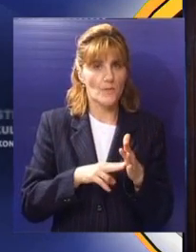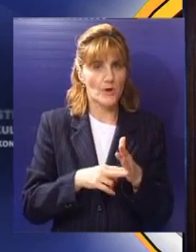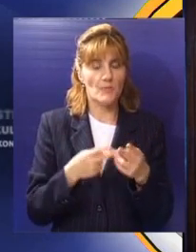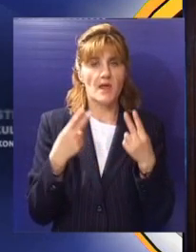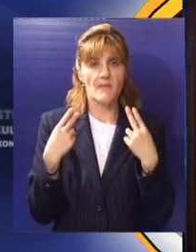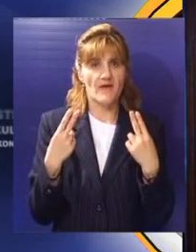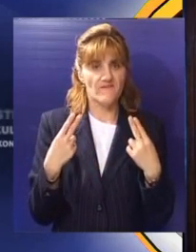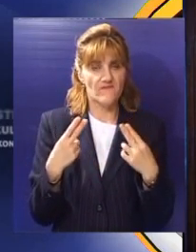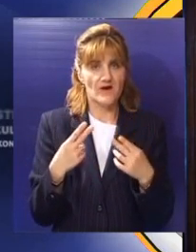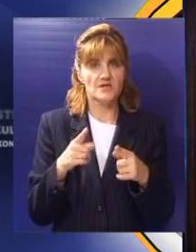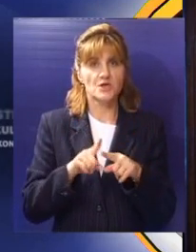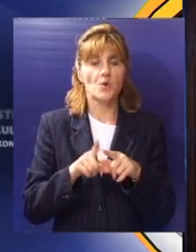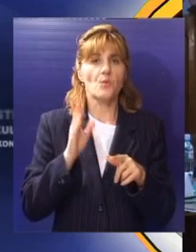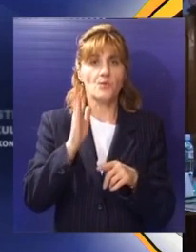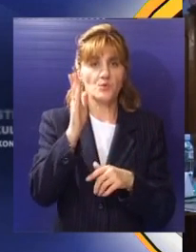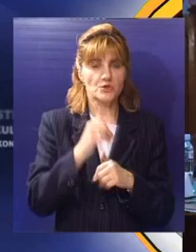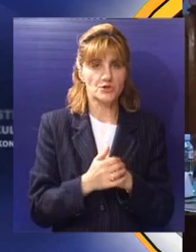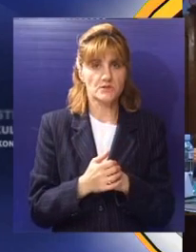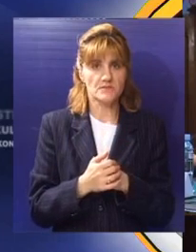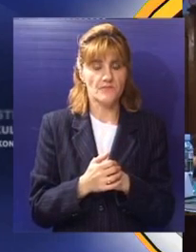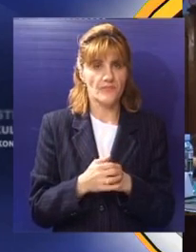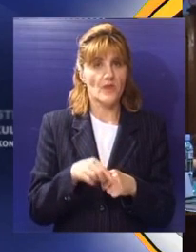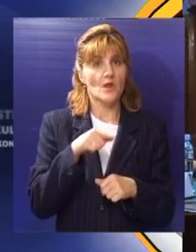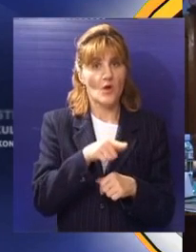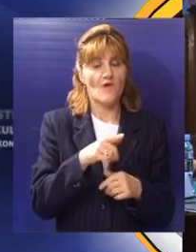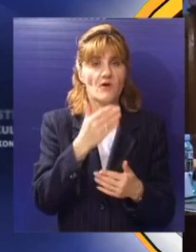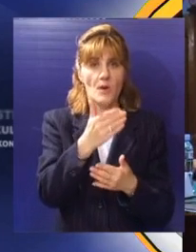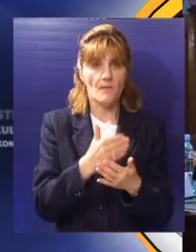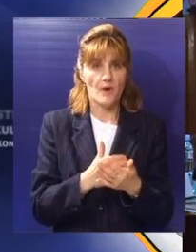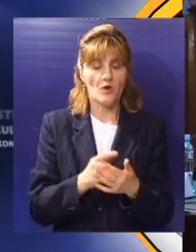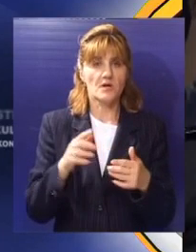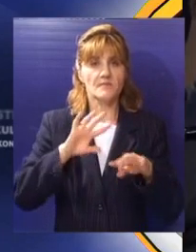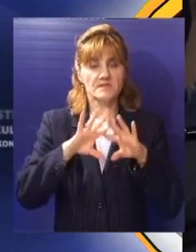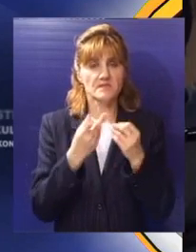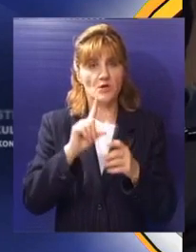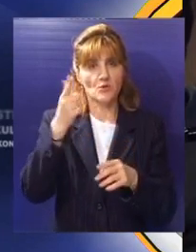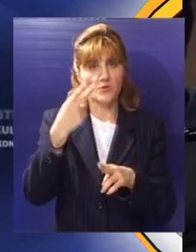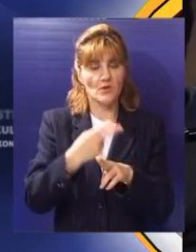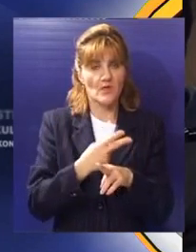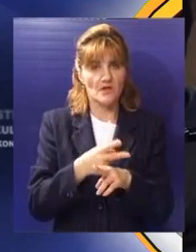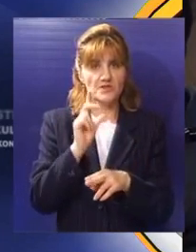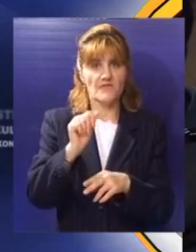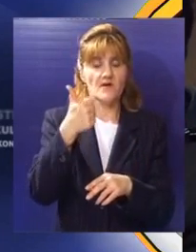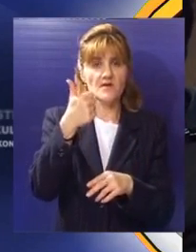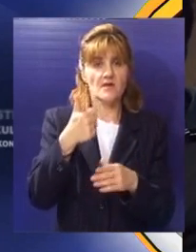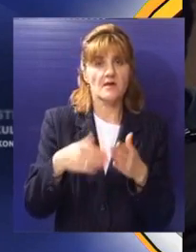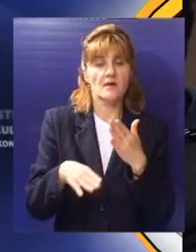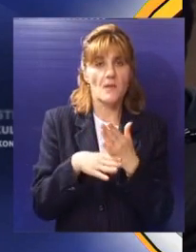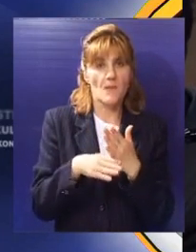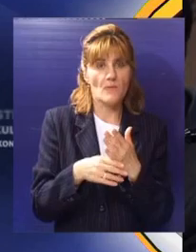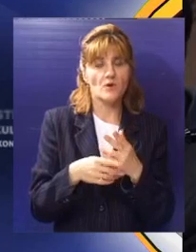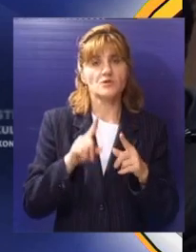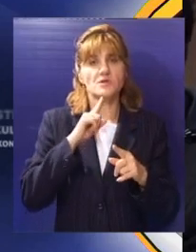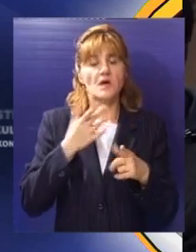glavne da definišemo u vodušćnosti. IPA programi preko granište saradnje su samo jedan vid korišćenja pred pristupne pomoći Evropske